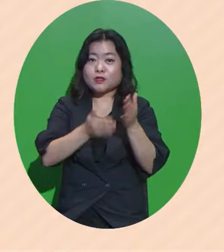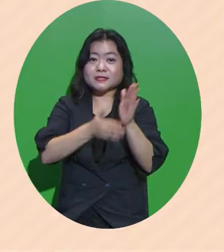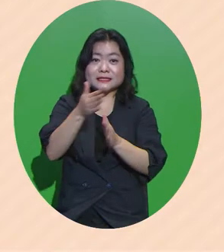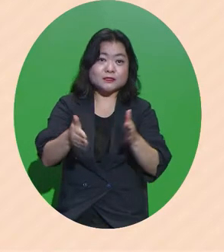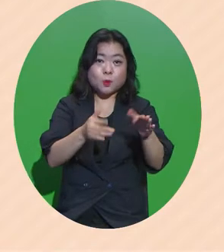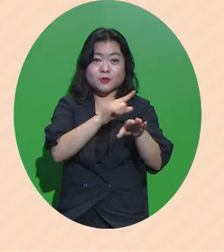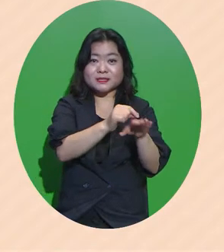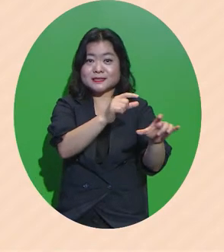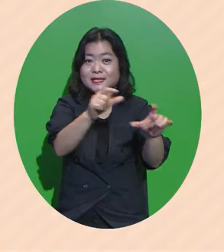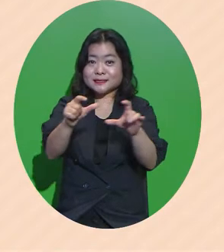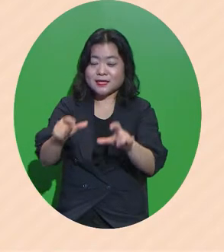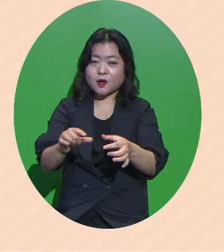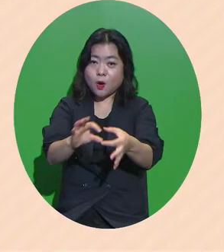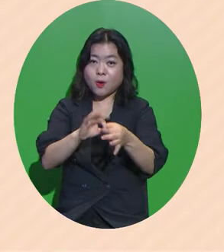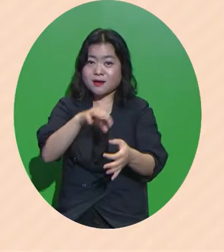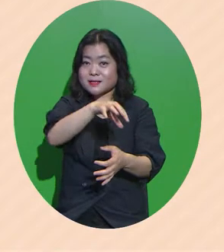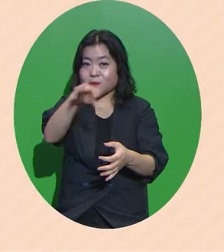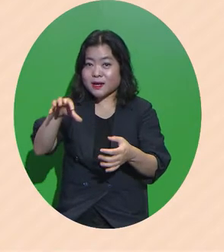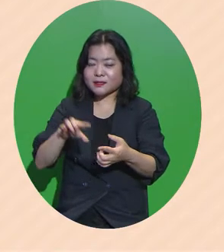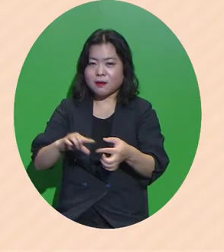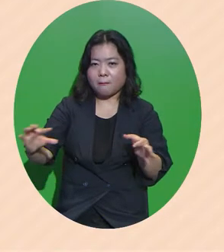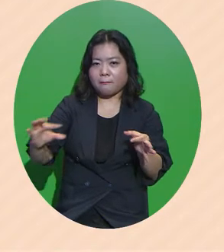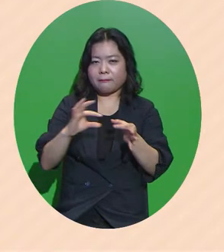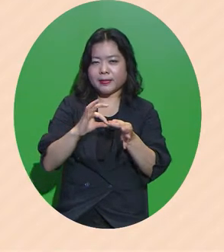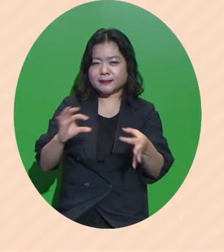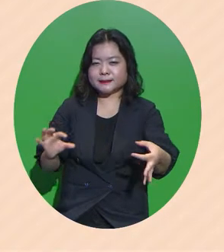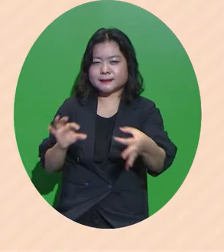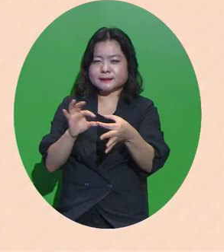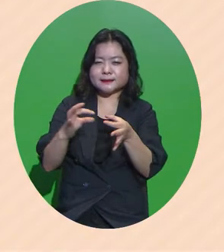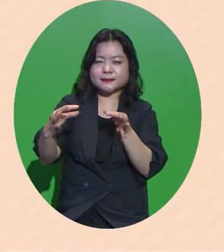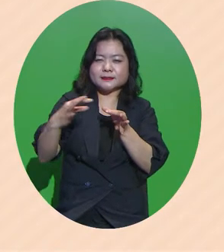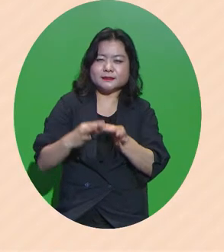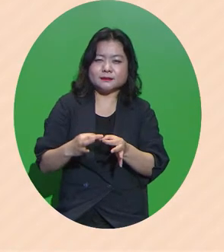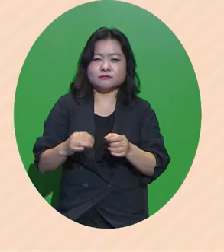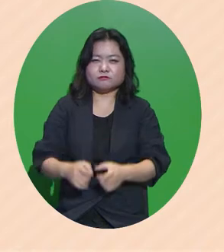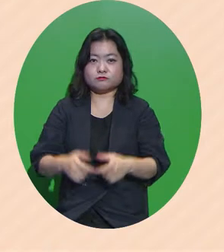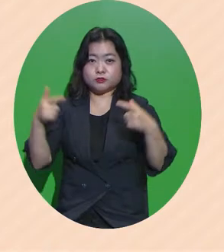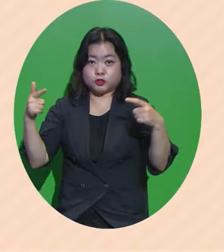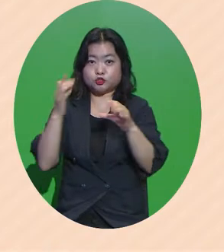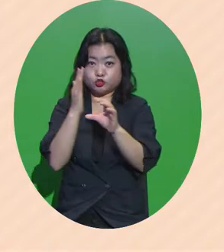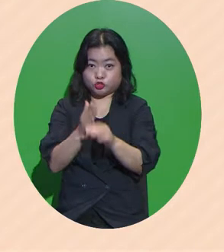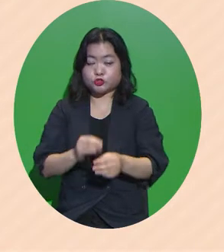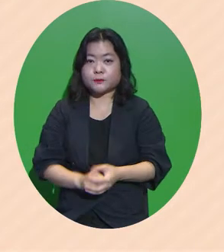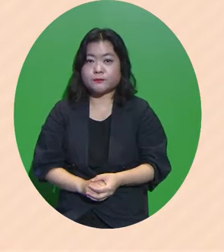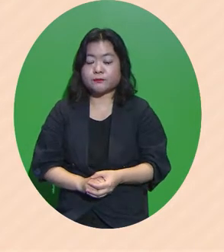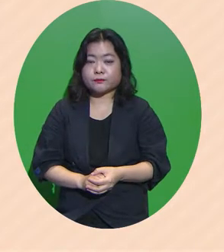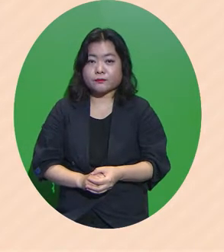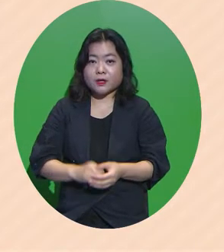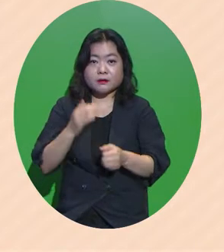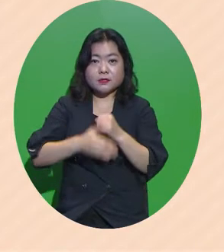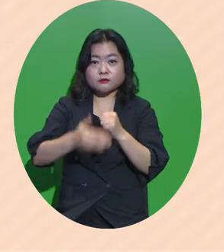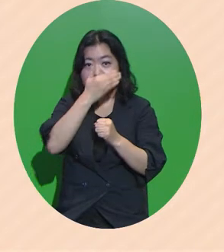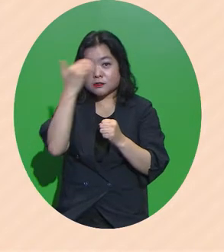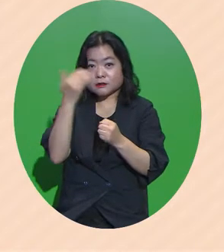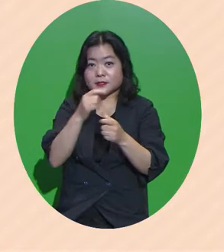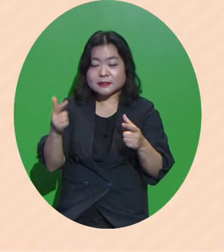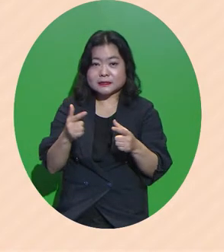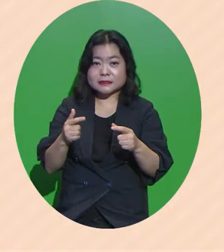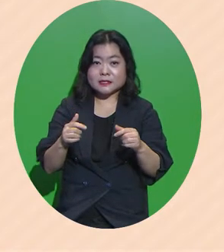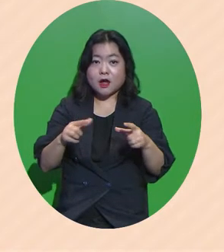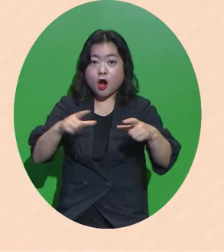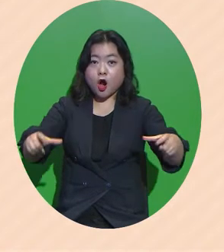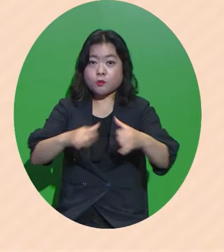지자체 그리고 유관기관에서 벤치마킹의 발걸음이 이어지고 있습니다 우리 대구 청년들은 커뮤니티